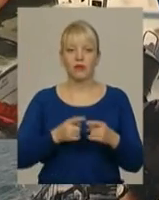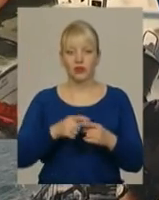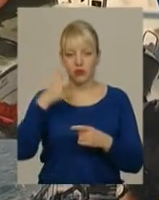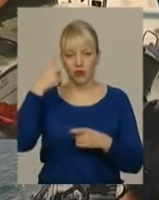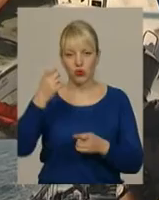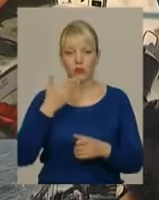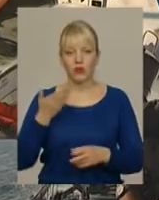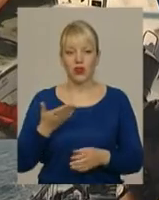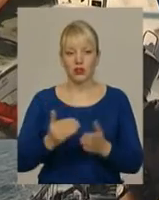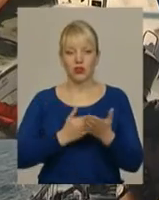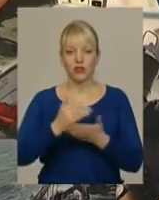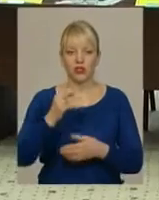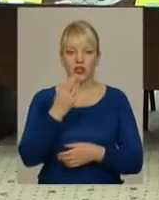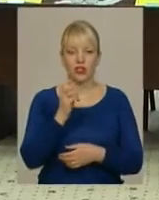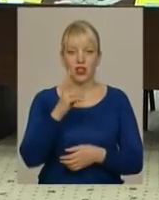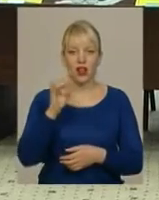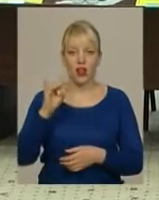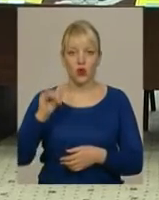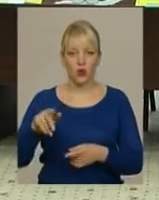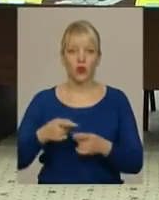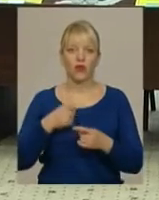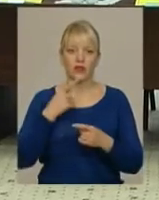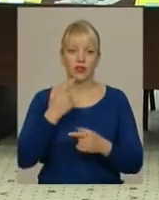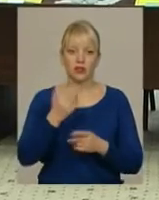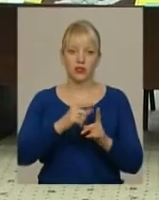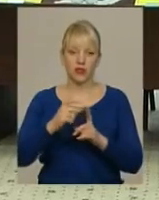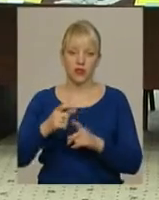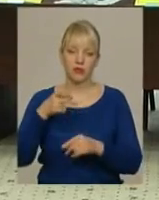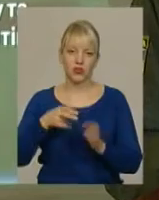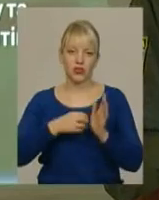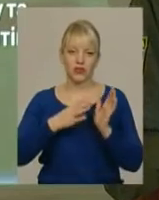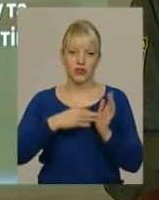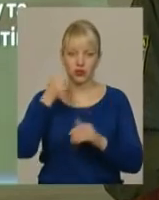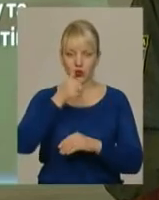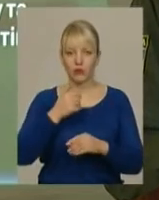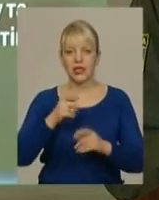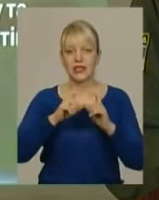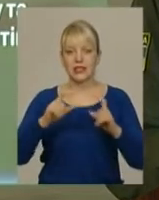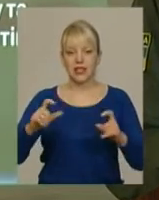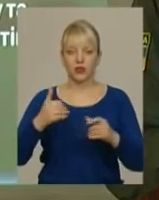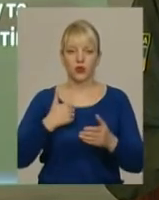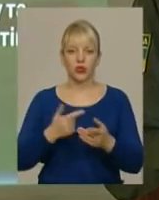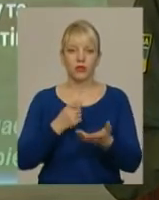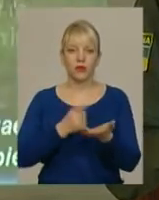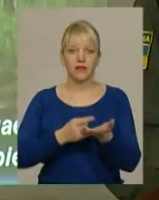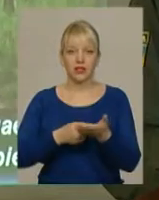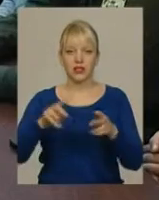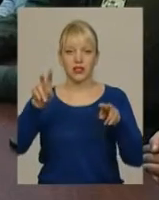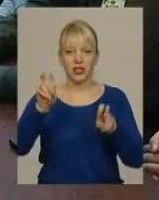повідомив ректор вишу Олег Шенкарук. За його словами, у 2019 році заклад має намір підтвердити статус національного.